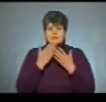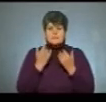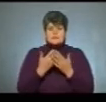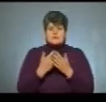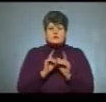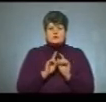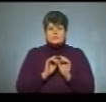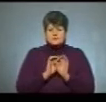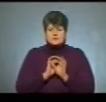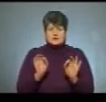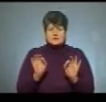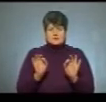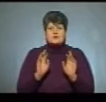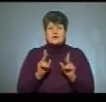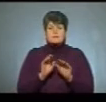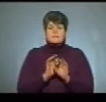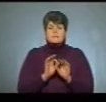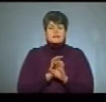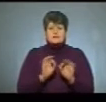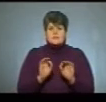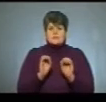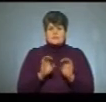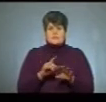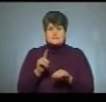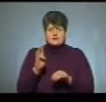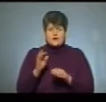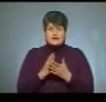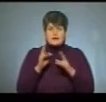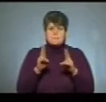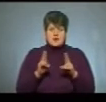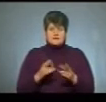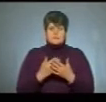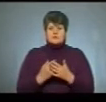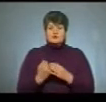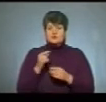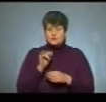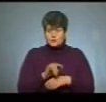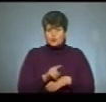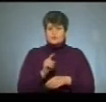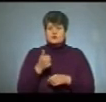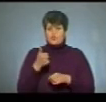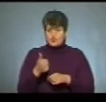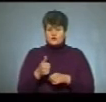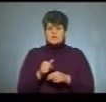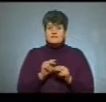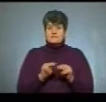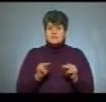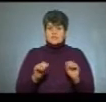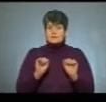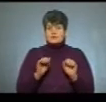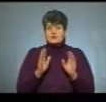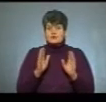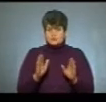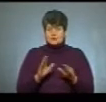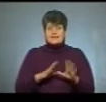універсального методу, як ідеально здати ЗНО. Але існують загальні правила, які полягають, наприклад, у тому, що хороший викладач і репетитор може бути